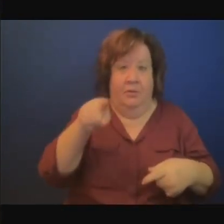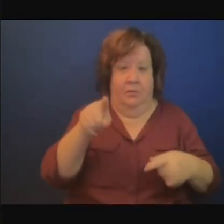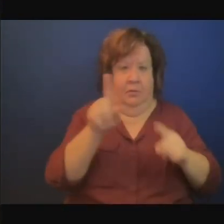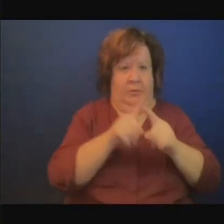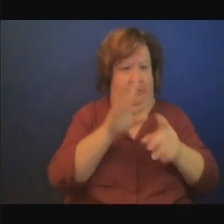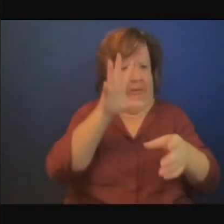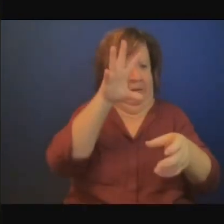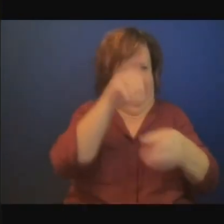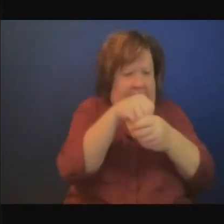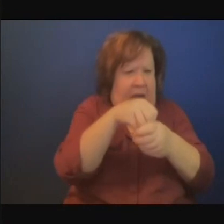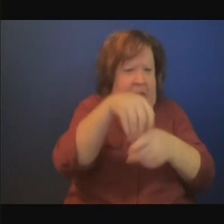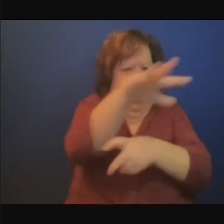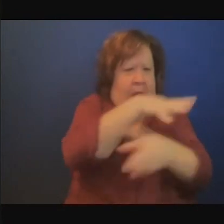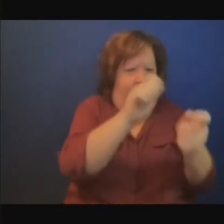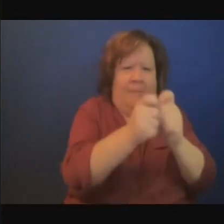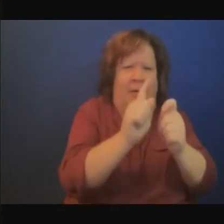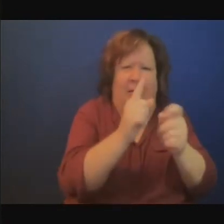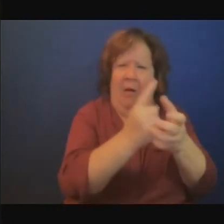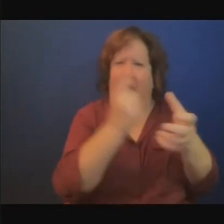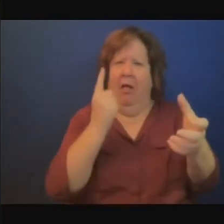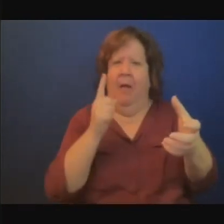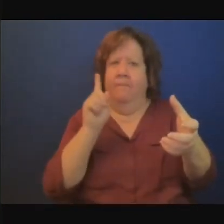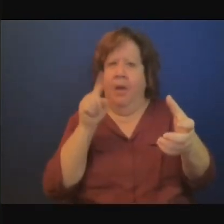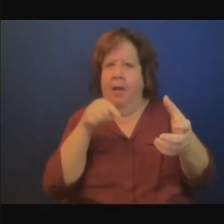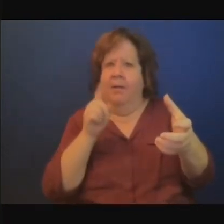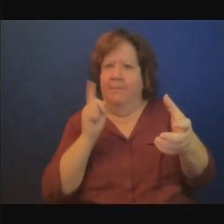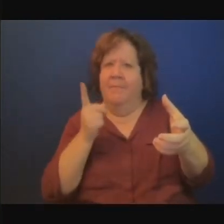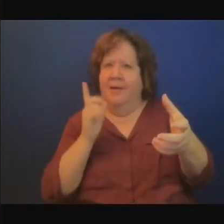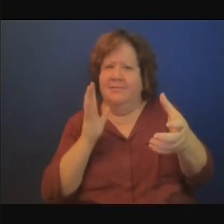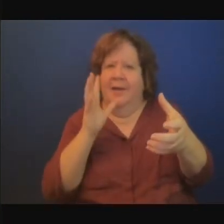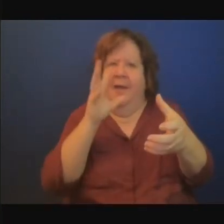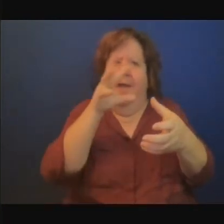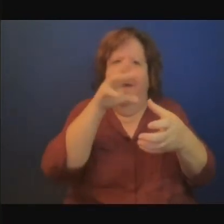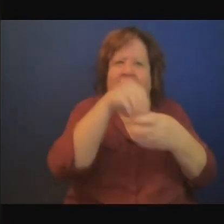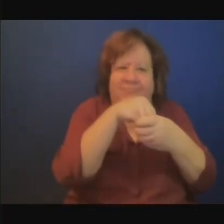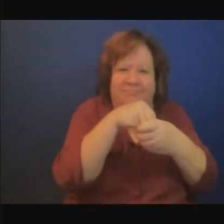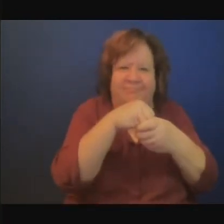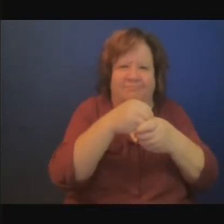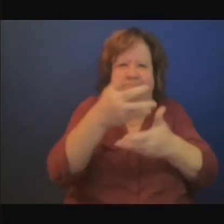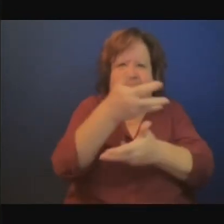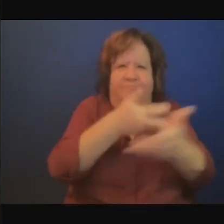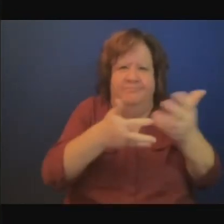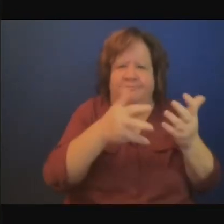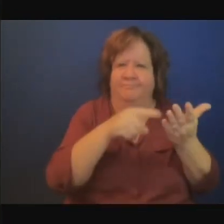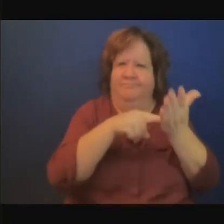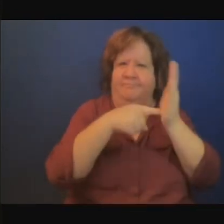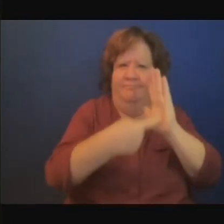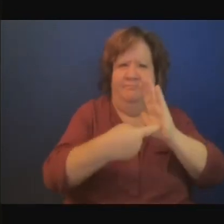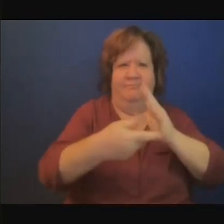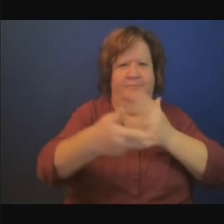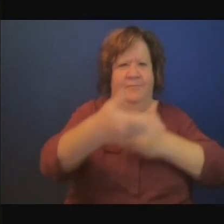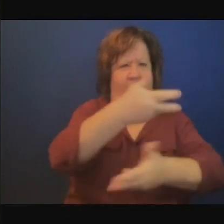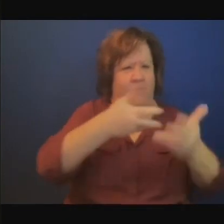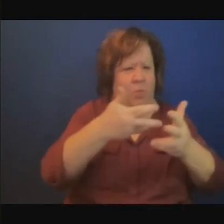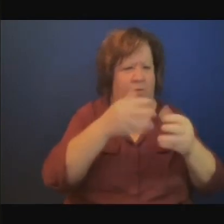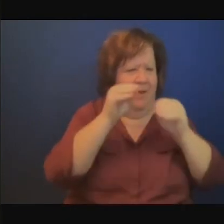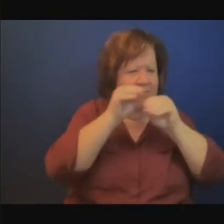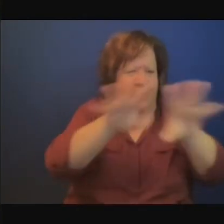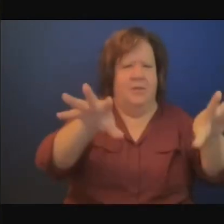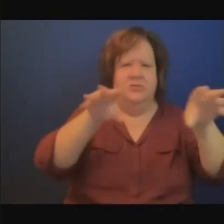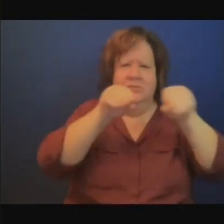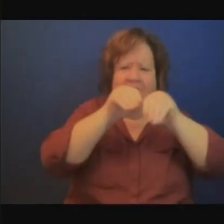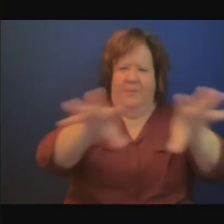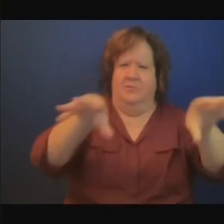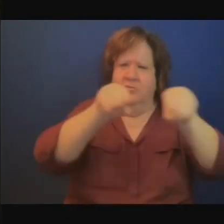prenantes y compris des communautés de base et ce qu'ils le font c'est une toute autre question